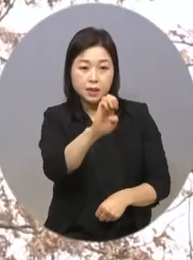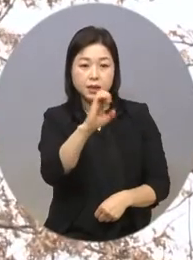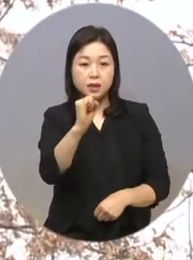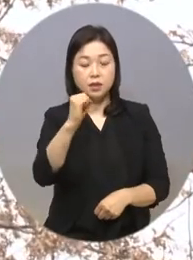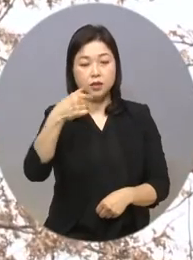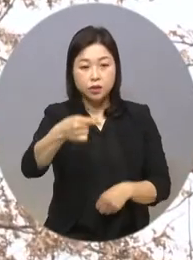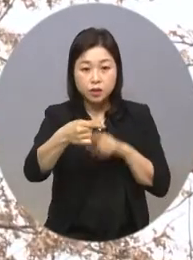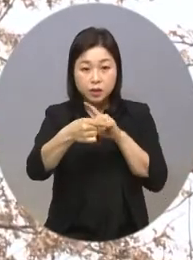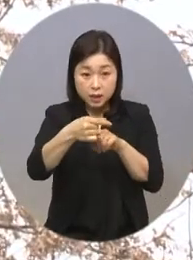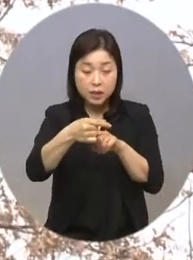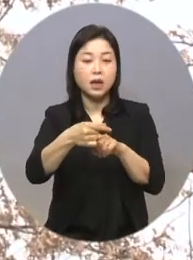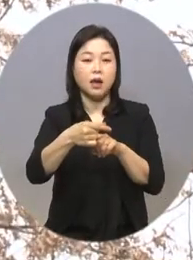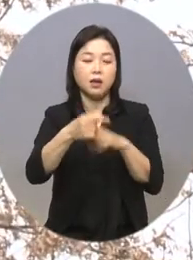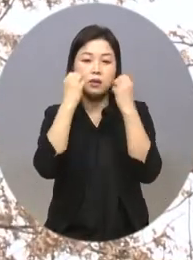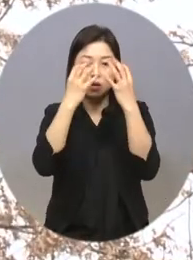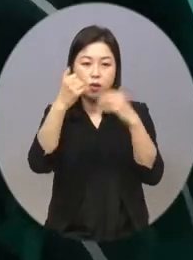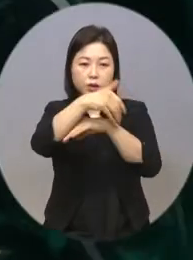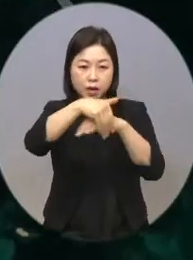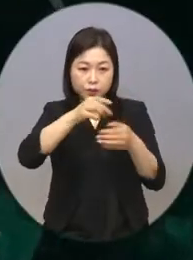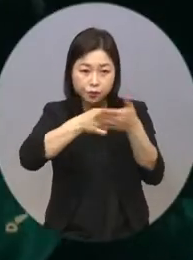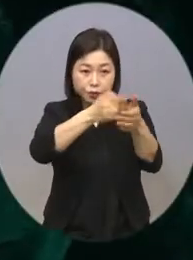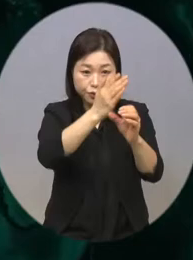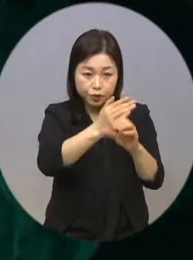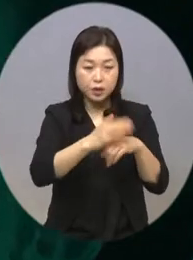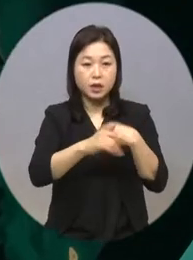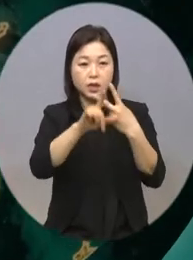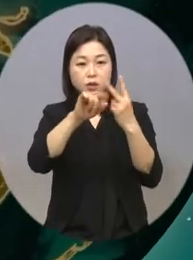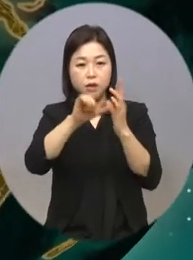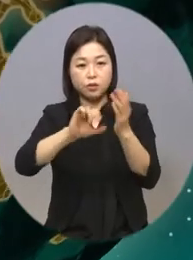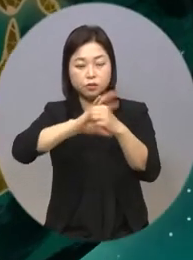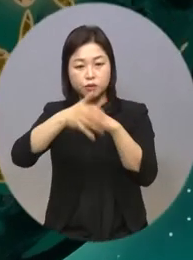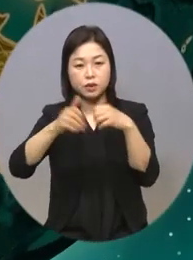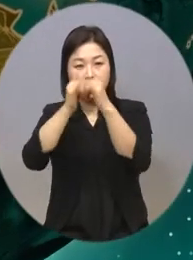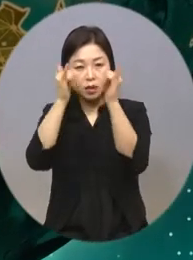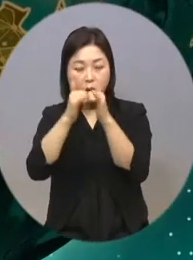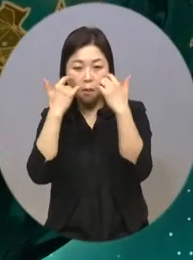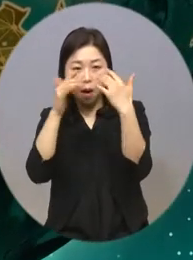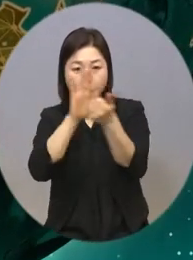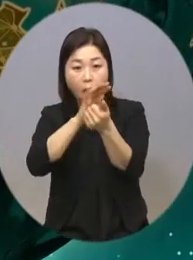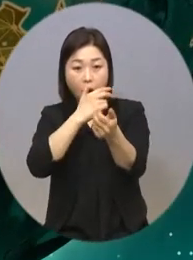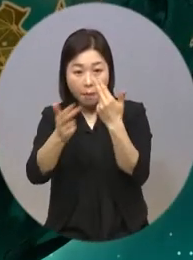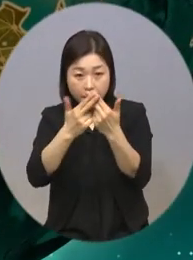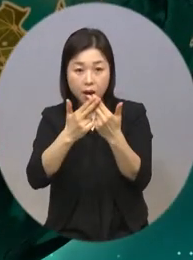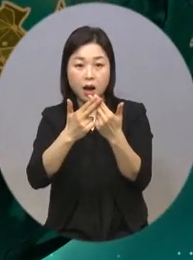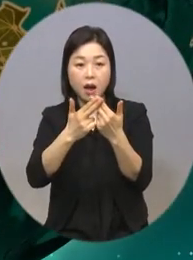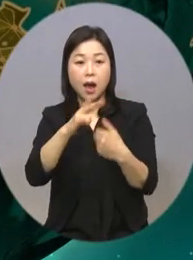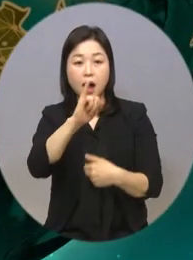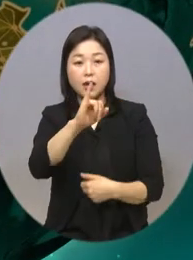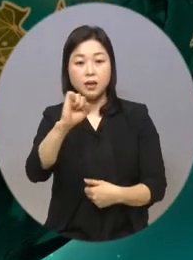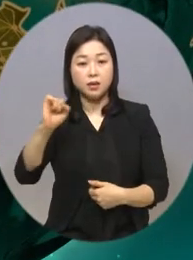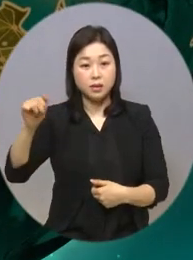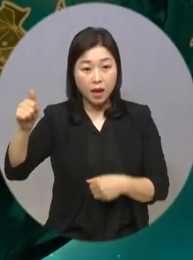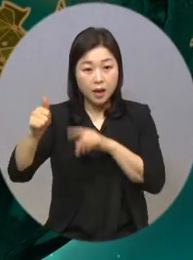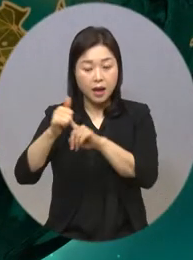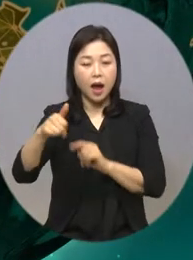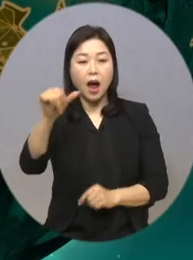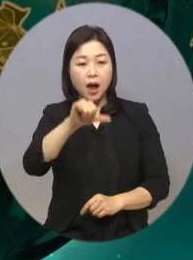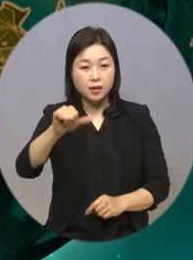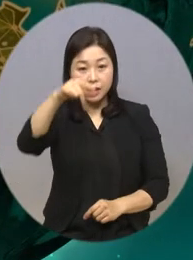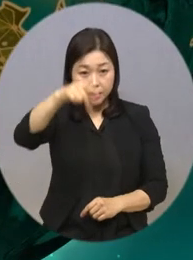원년계획을 추진하고 있으며 지난 2월에 국제사회보장협회 ISSA가 주관한 아시아 및 태평양지역의